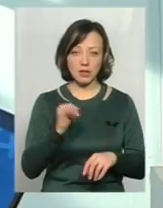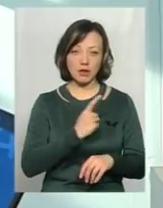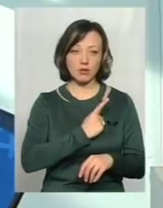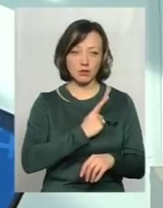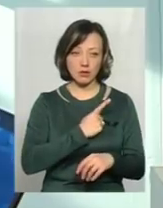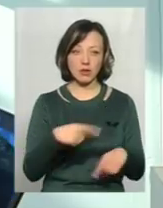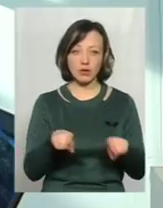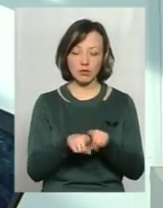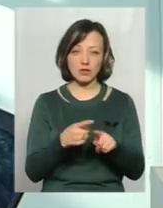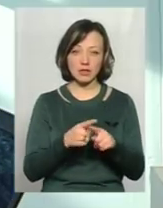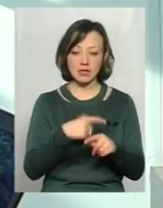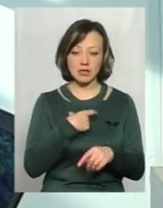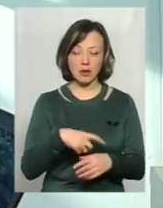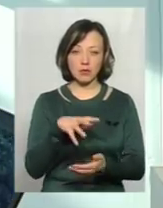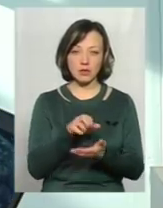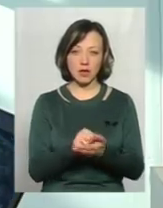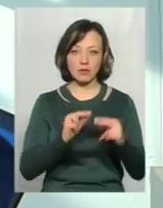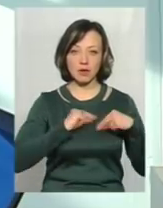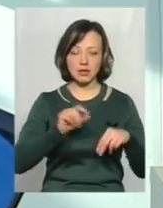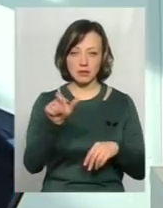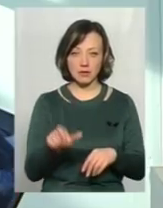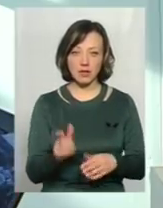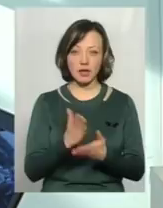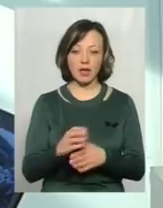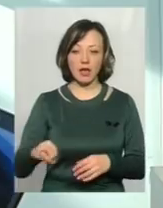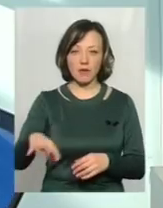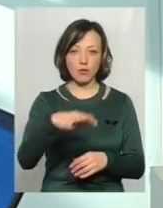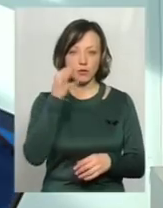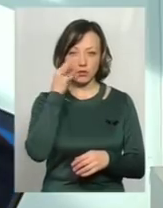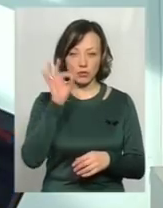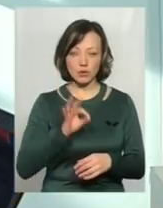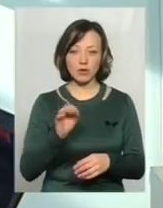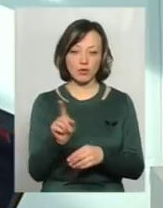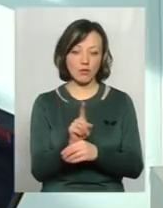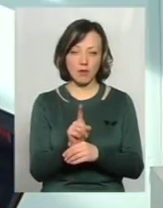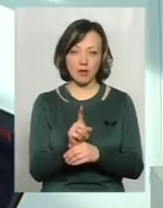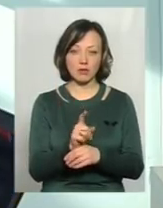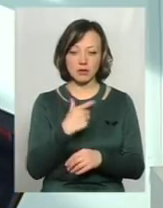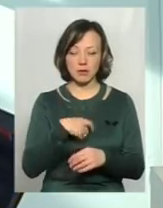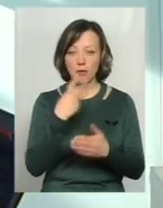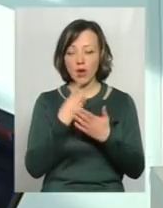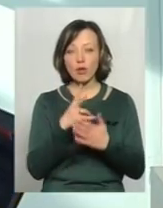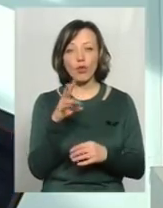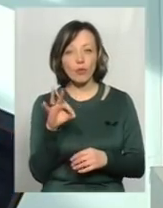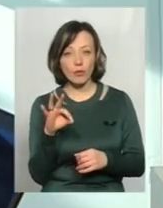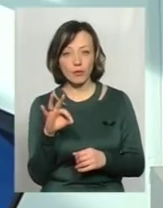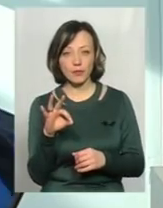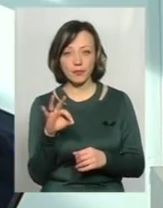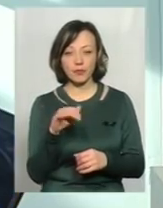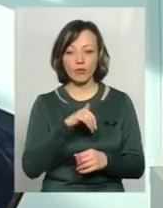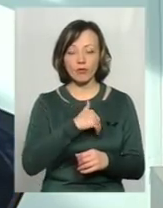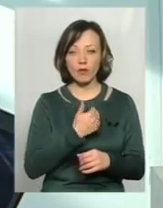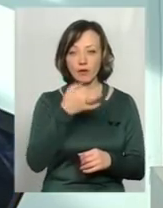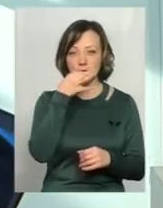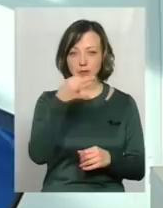також, тому що це є самозайнятий працівник. є європейський досвід. І він є досить нормально, він себе показує і все. Але і хотілося